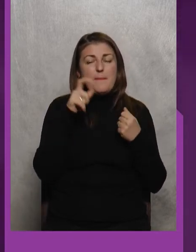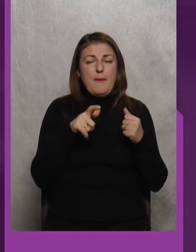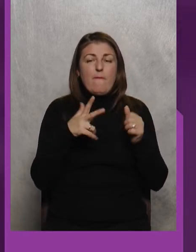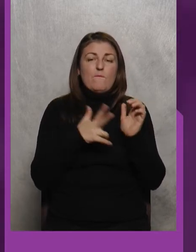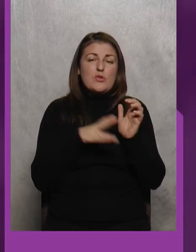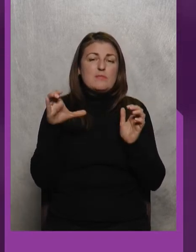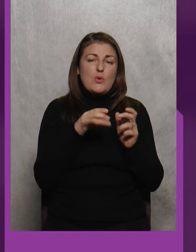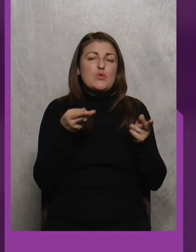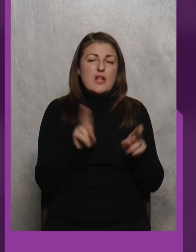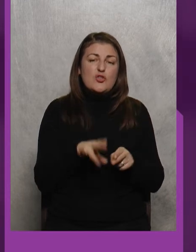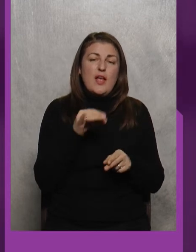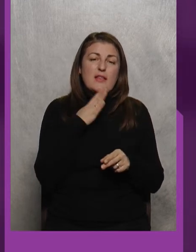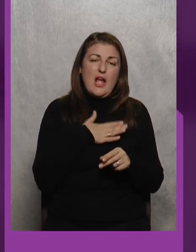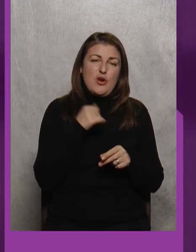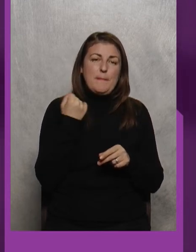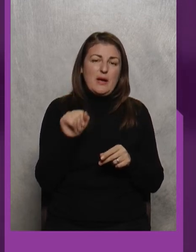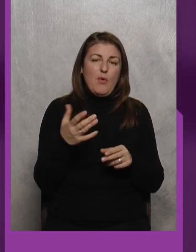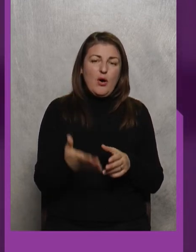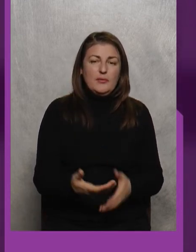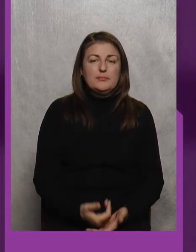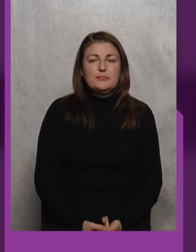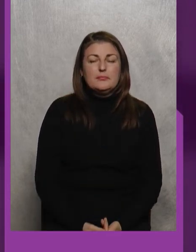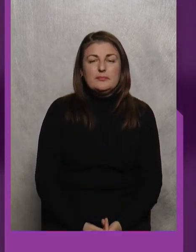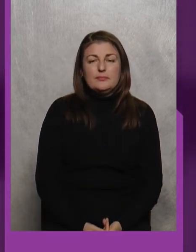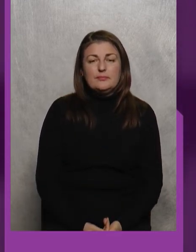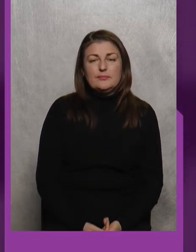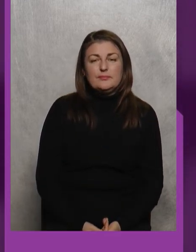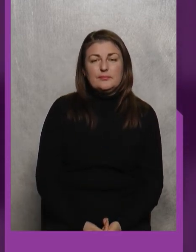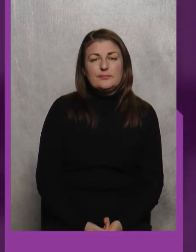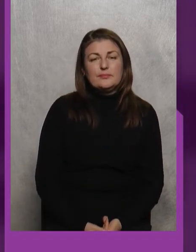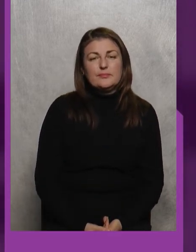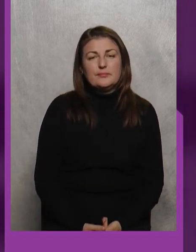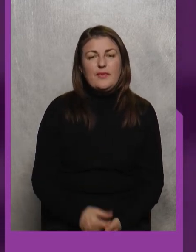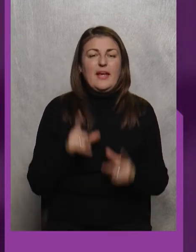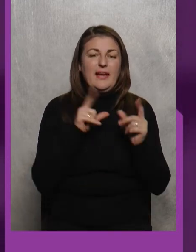секунд залишилося і наша перемога їде до України